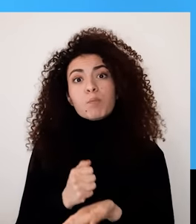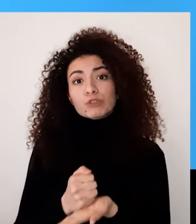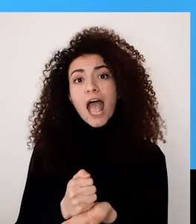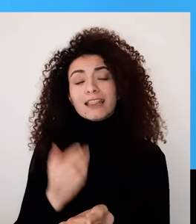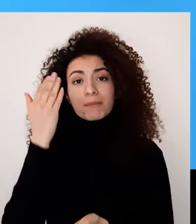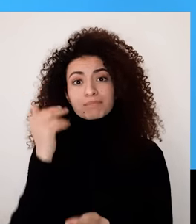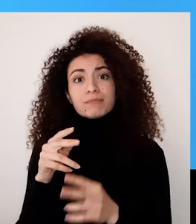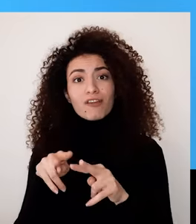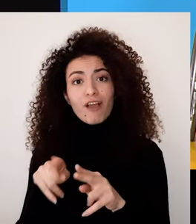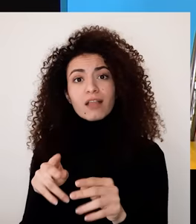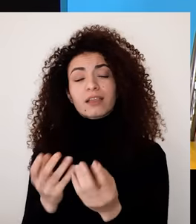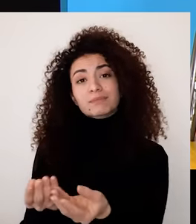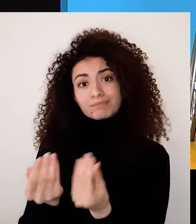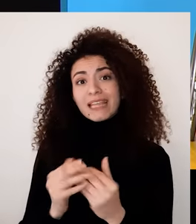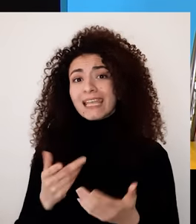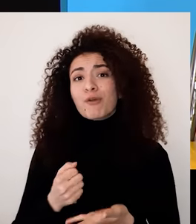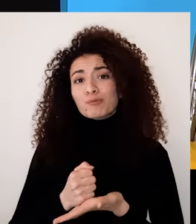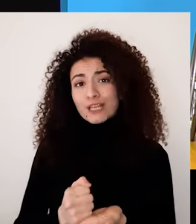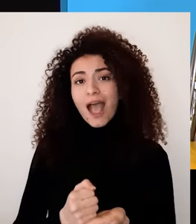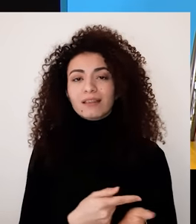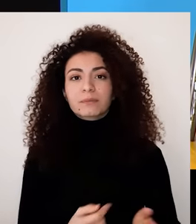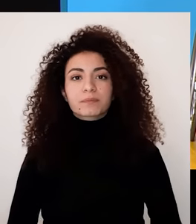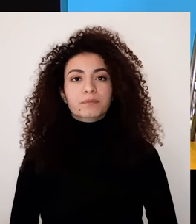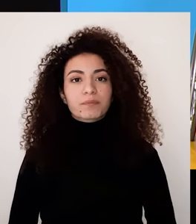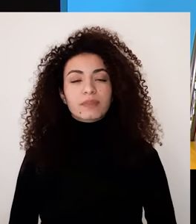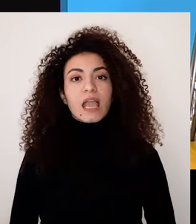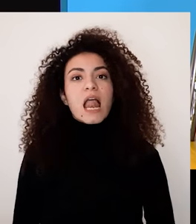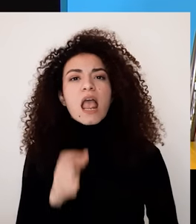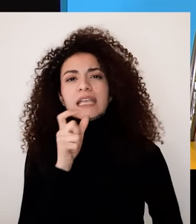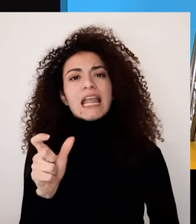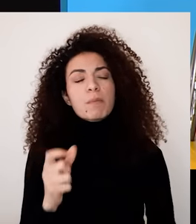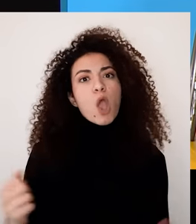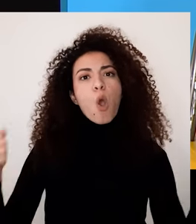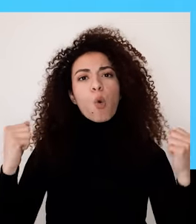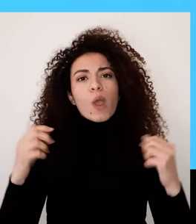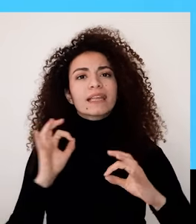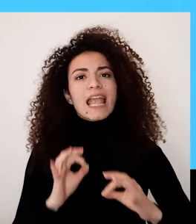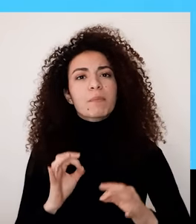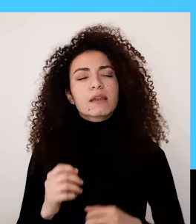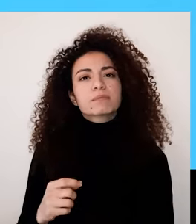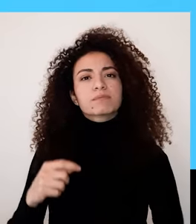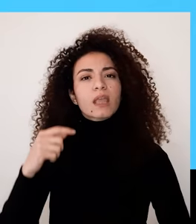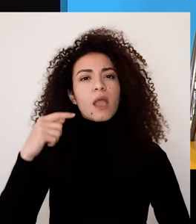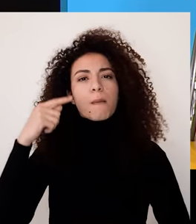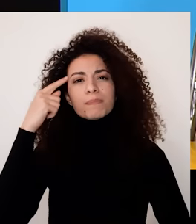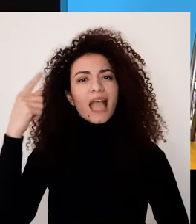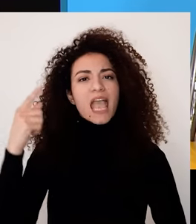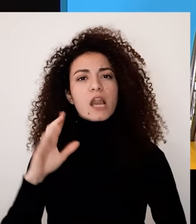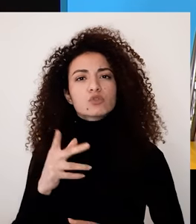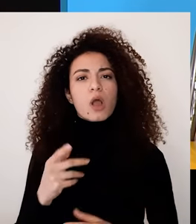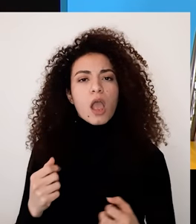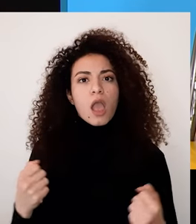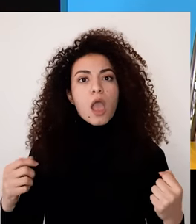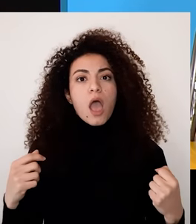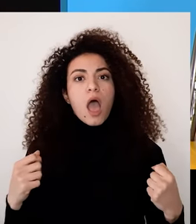الموظف لتستعدي أكتر عند لفظ كلمة قوة شو الكلمات أو السؤال بتخطر على بالك وإذا كانت القوة رداء كيف تتصور